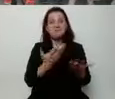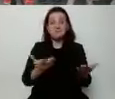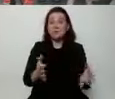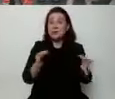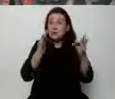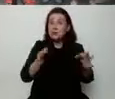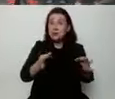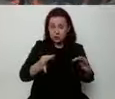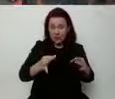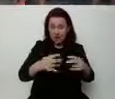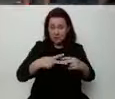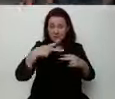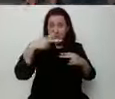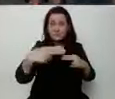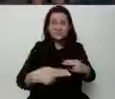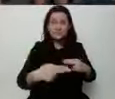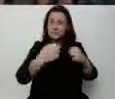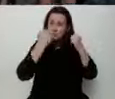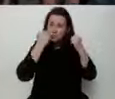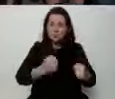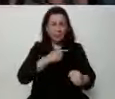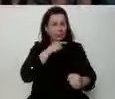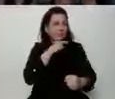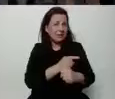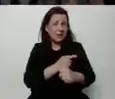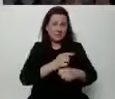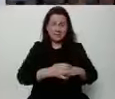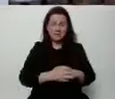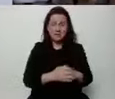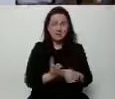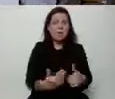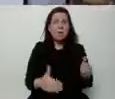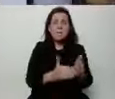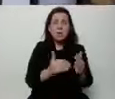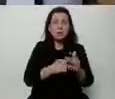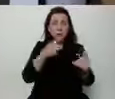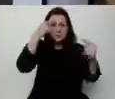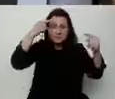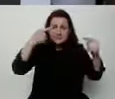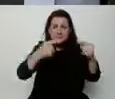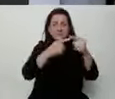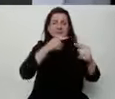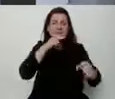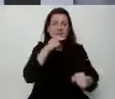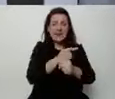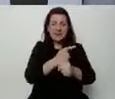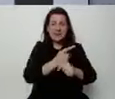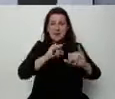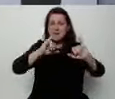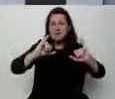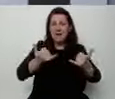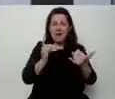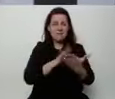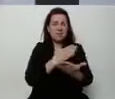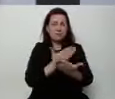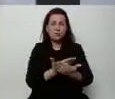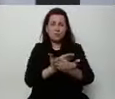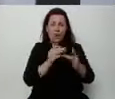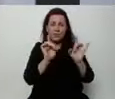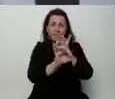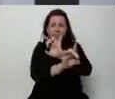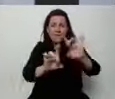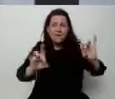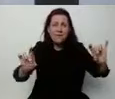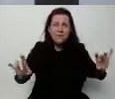nami bardzo trudne decyzje. Potrzebne są racjonalne decyzje, jak wychodzić z covidu, z epidemii.